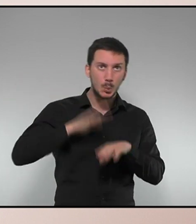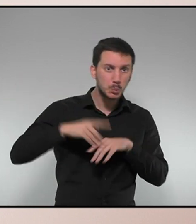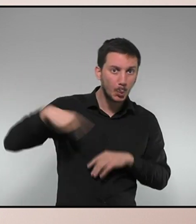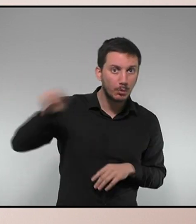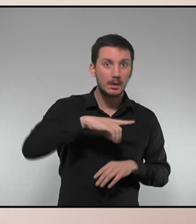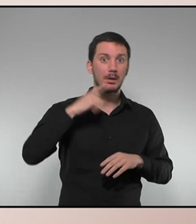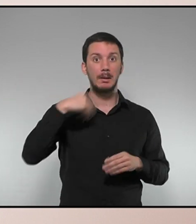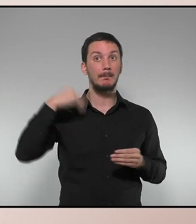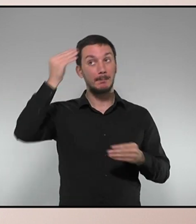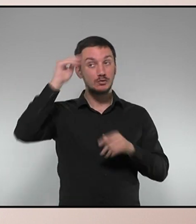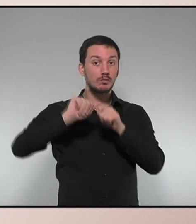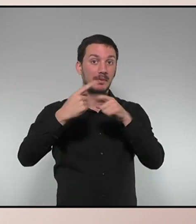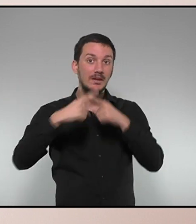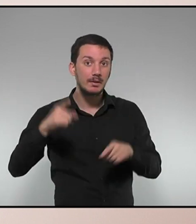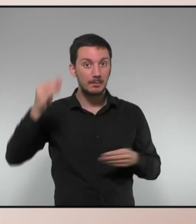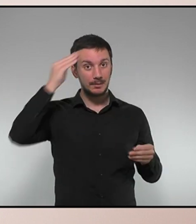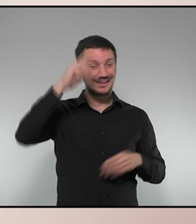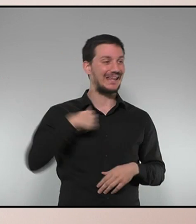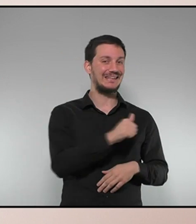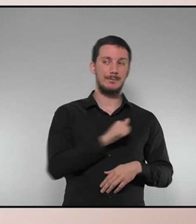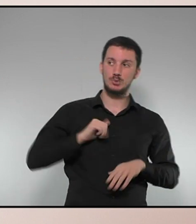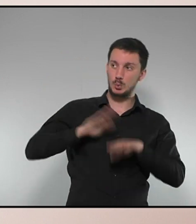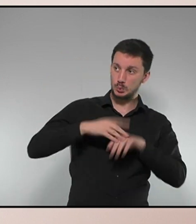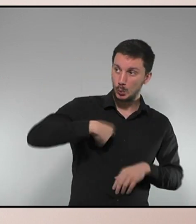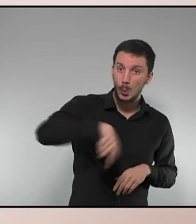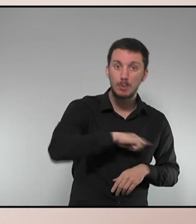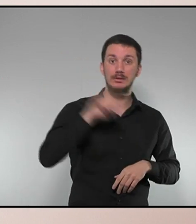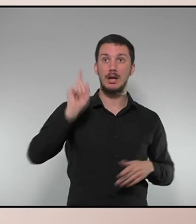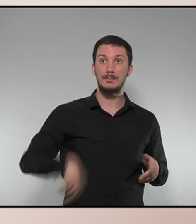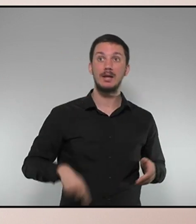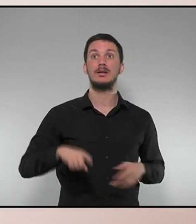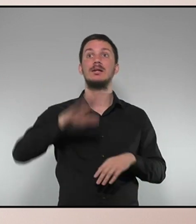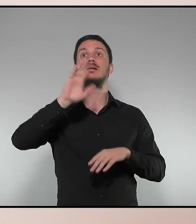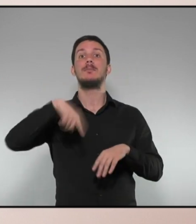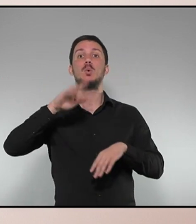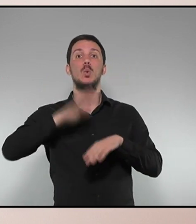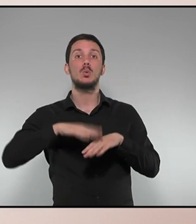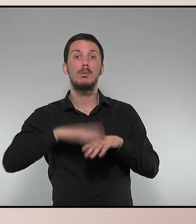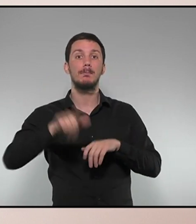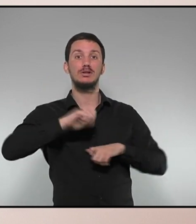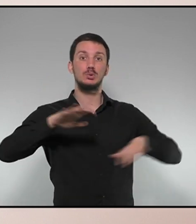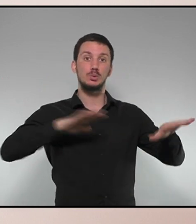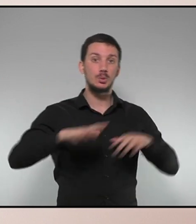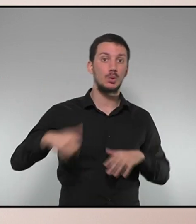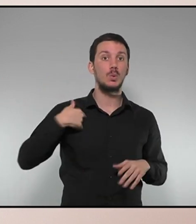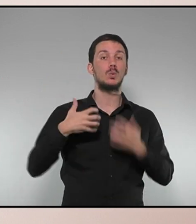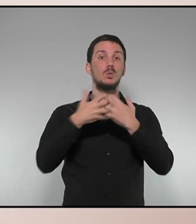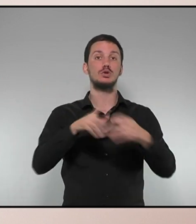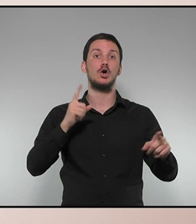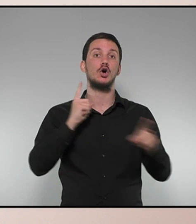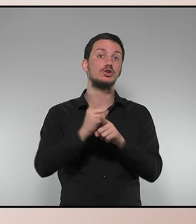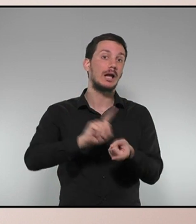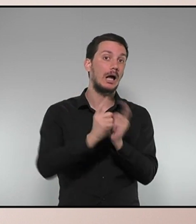són els que no pensen com ells, els culpables són els independentistes, els culpables són els activistes en lluita contra el canvi climàtic.